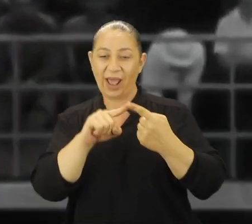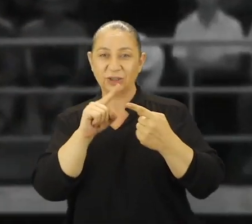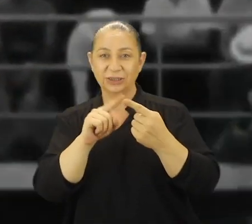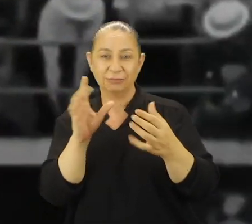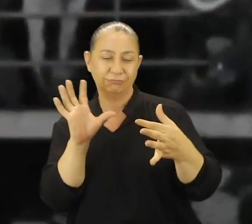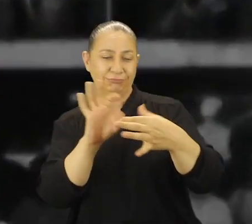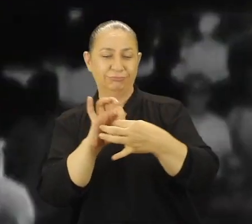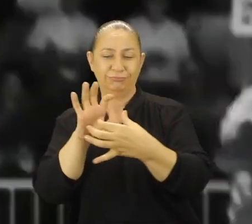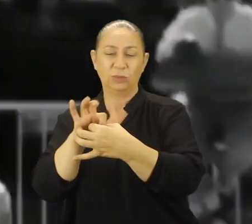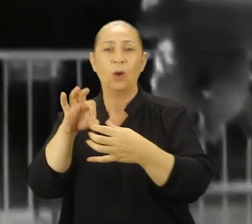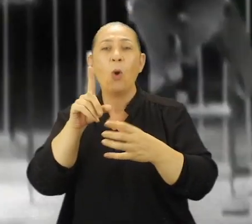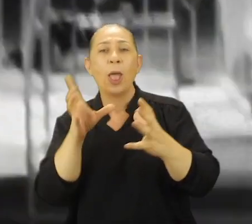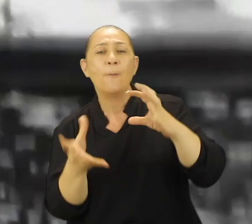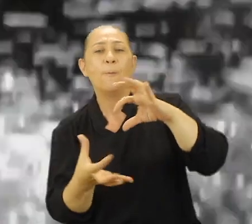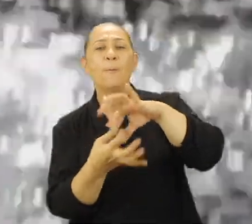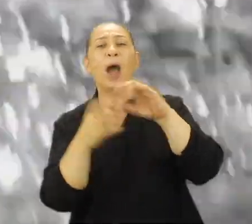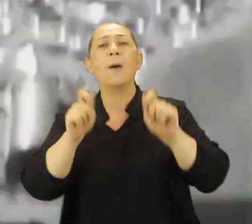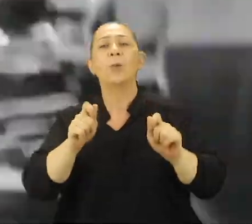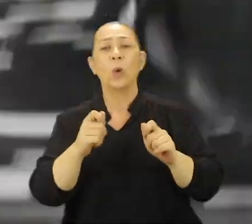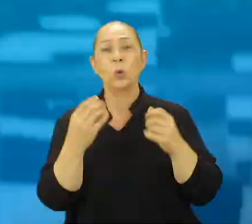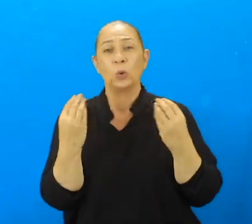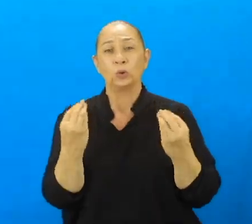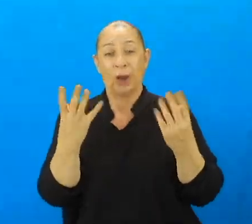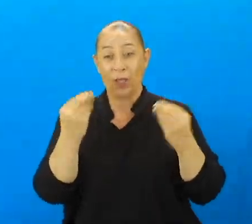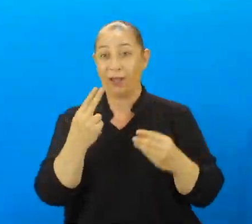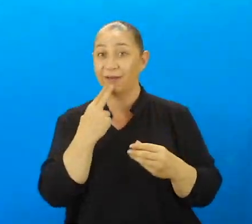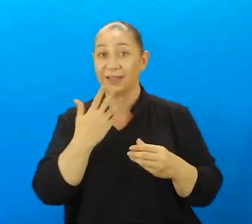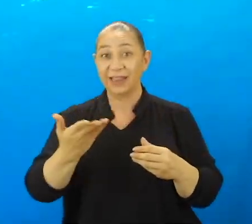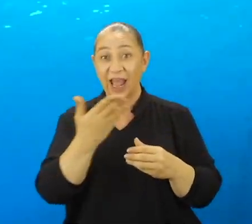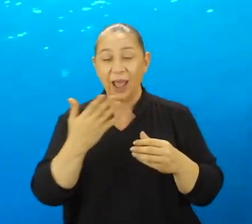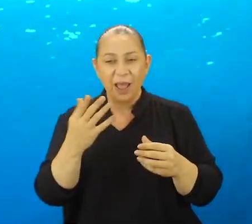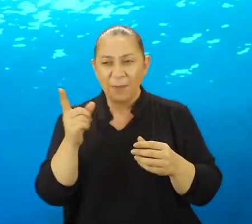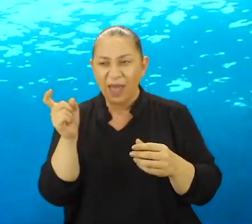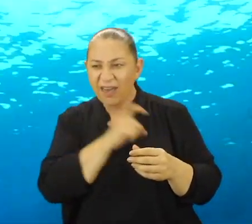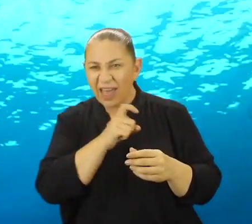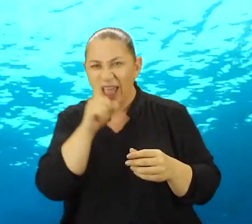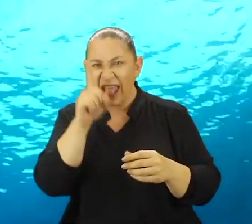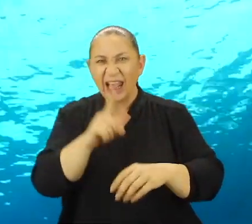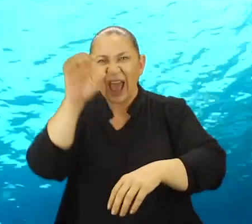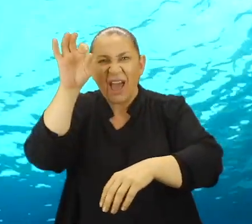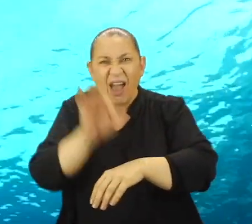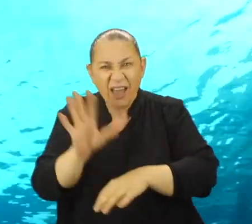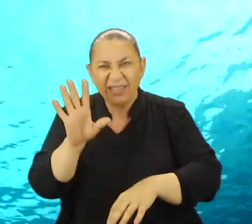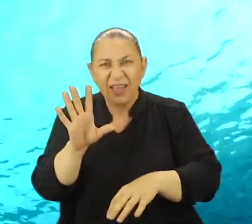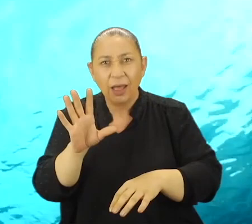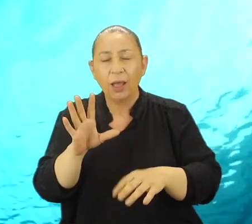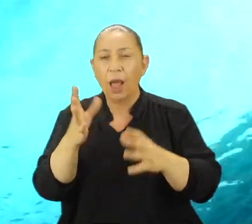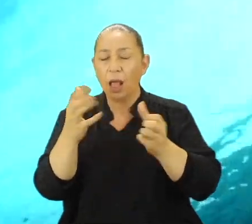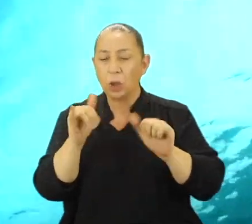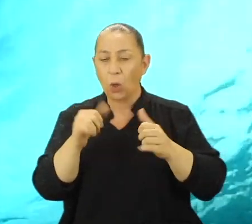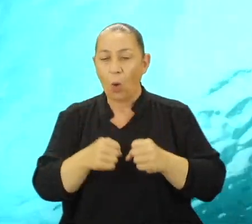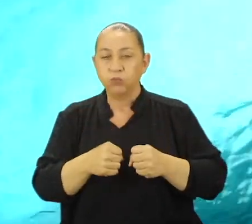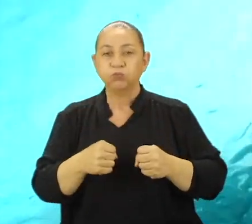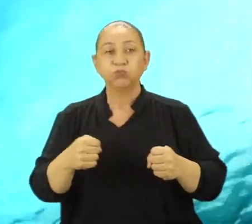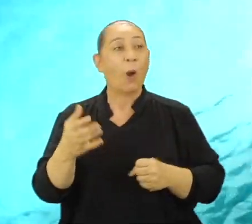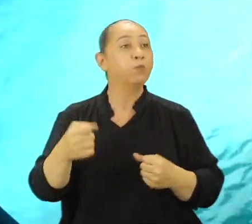yakıştırılıyor ve onlarla özdeşleştiriliyor. Güzel bulunan kadınlarsa, fire verdikleri ilk anda aldıkları